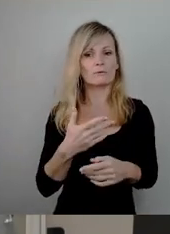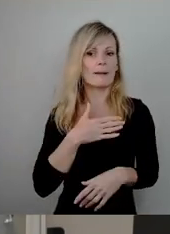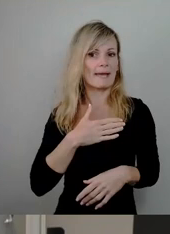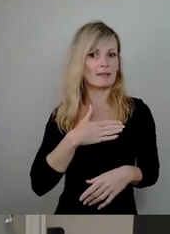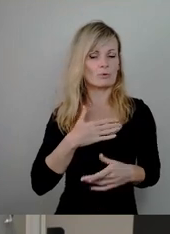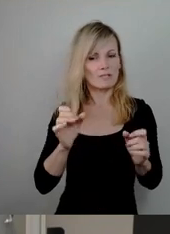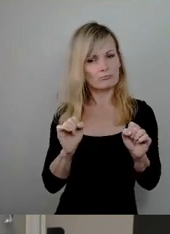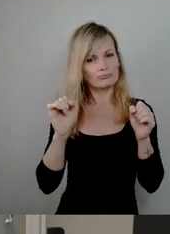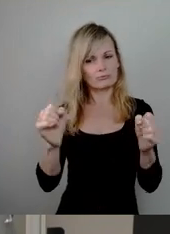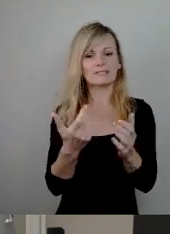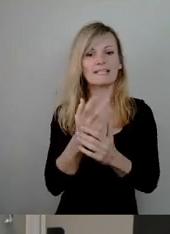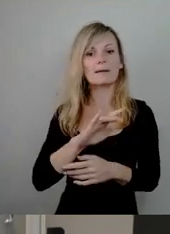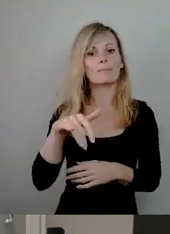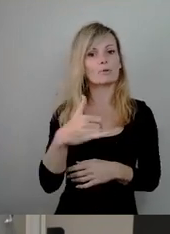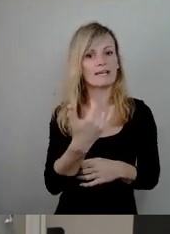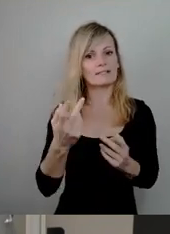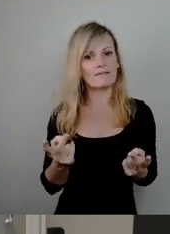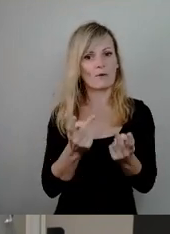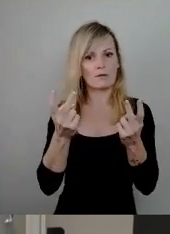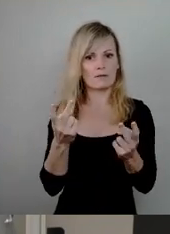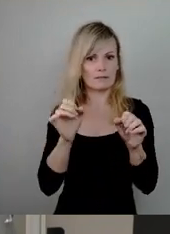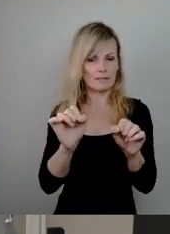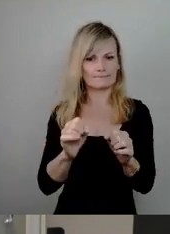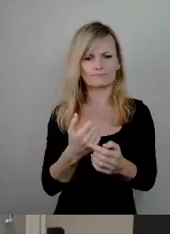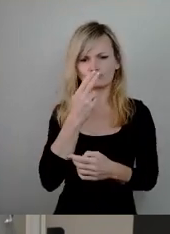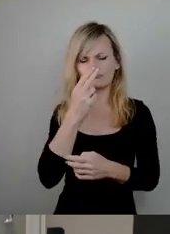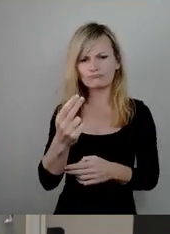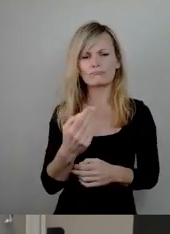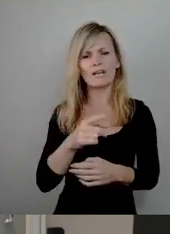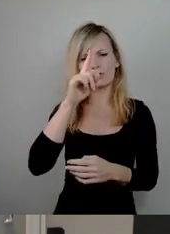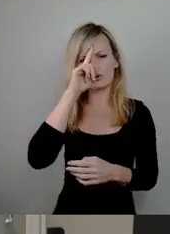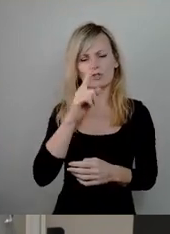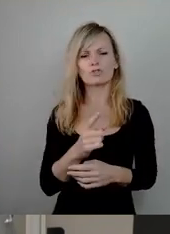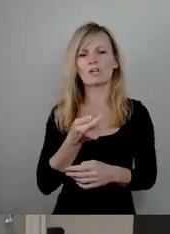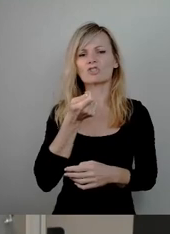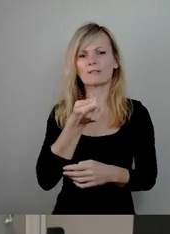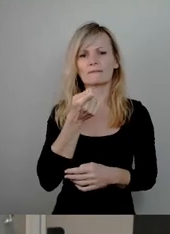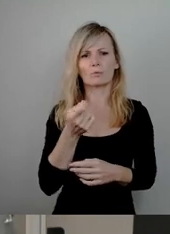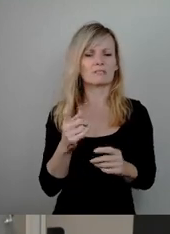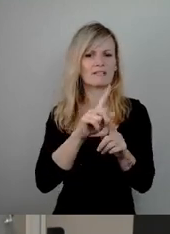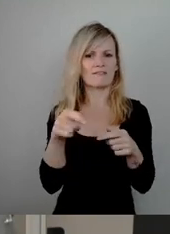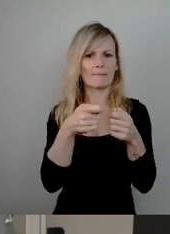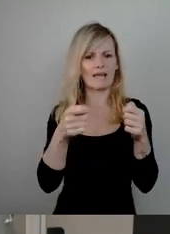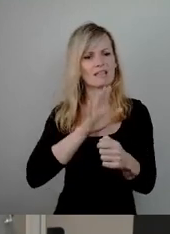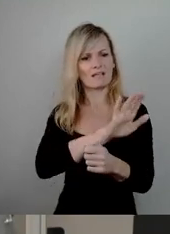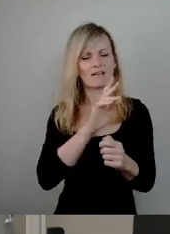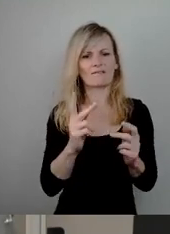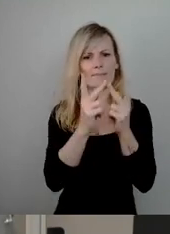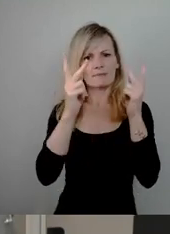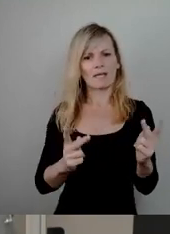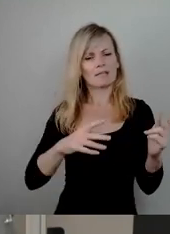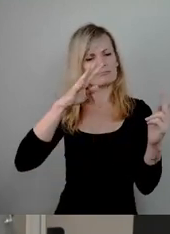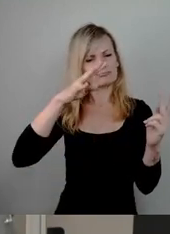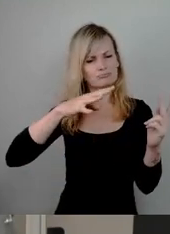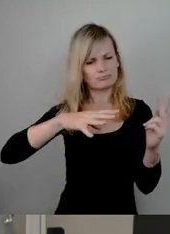zu fördern. Und wenn man so mal die Website vom Deutschen Stiftungsverband durchscannt, bin ich fast sicher, dass man vielleicht auch noch jemanden